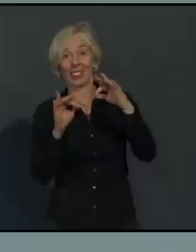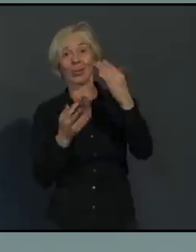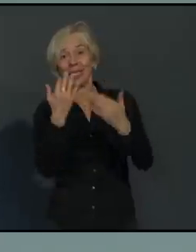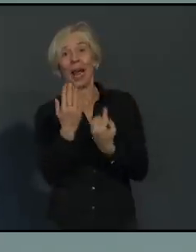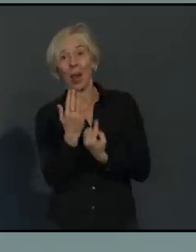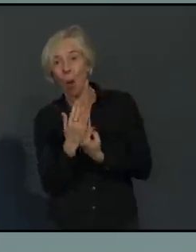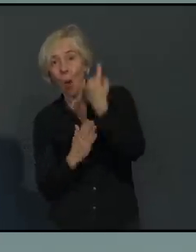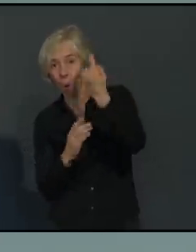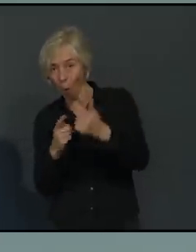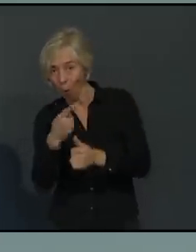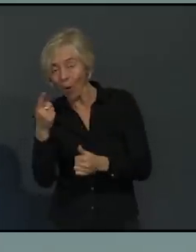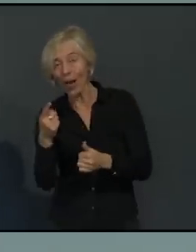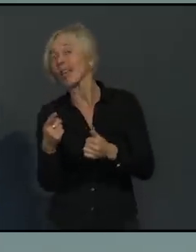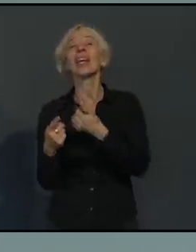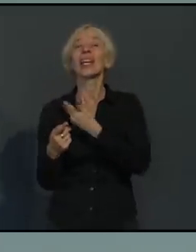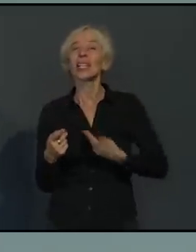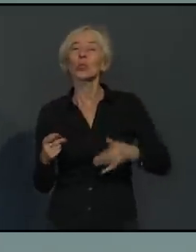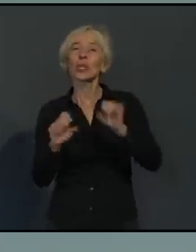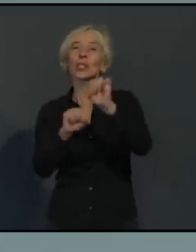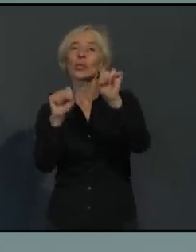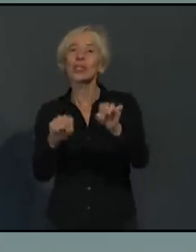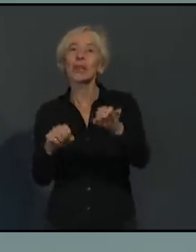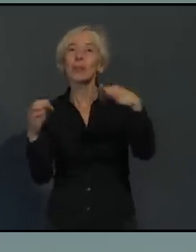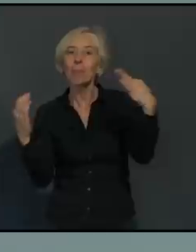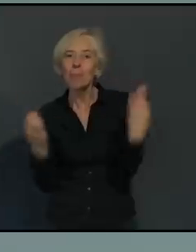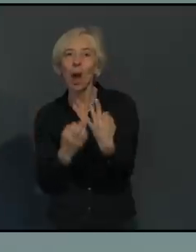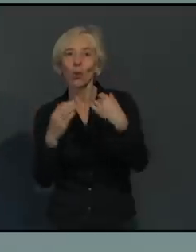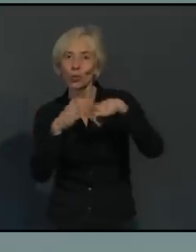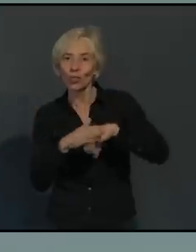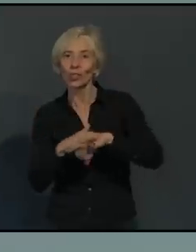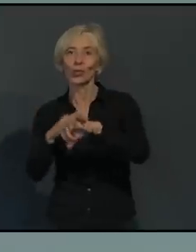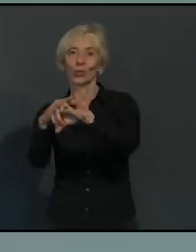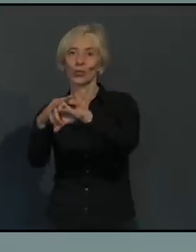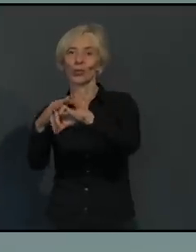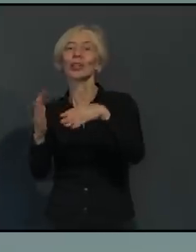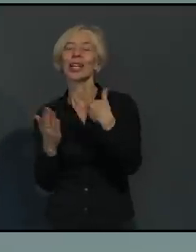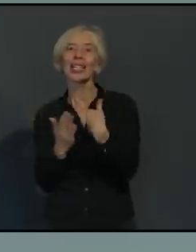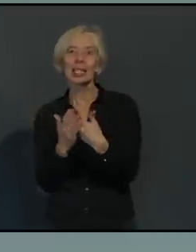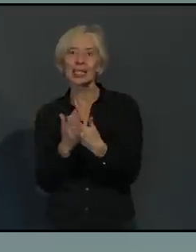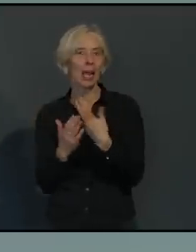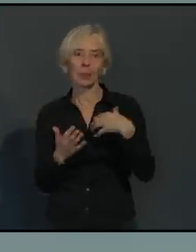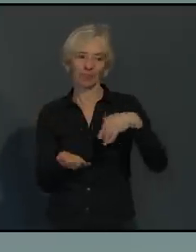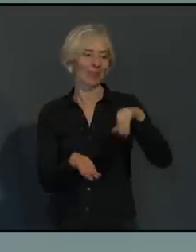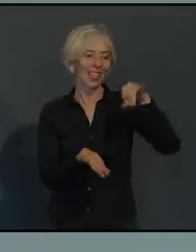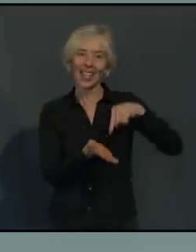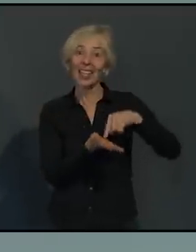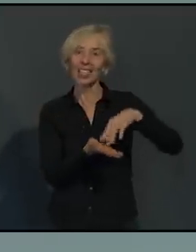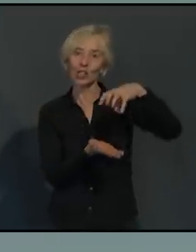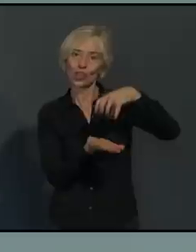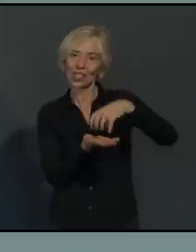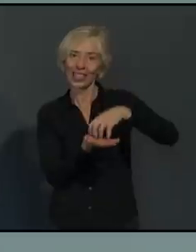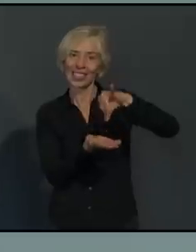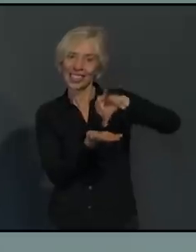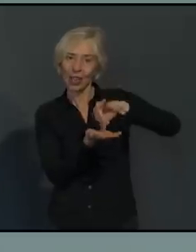eben kontra einer lebendigen Innenstadt. Aber gerade auch jetzt in der Weihnachtszeit müssen wir den örtlichen